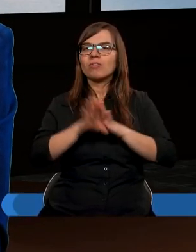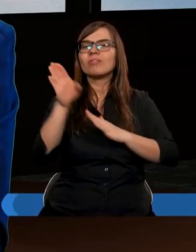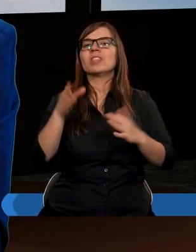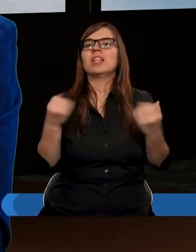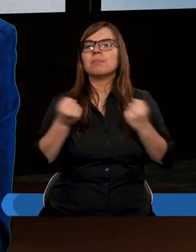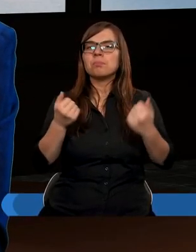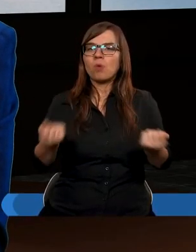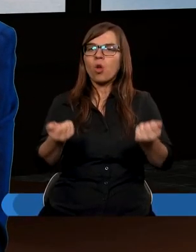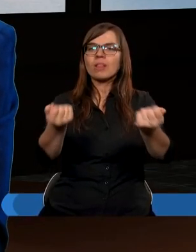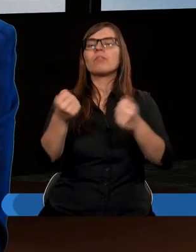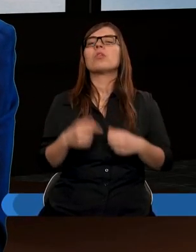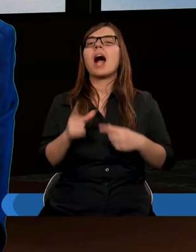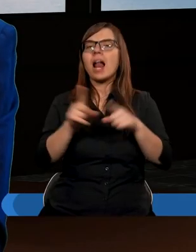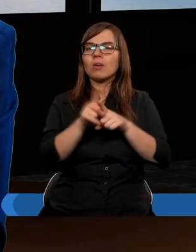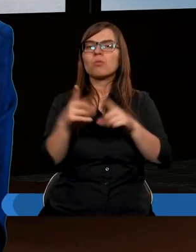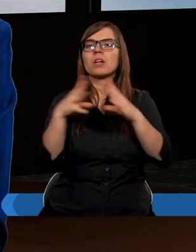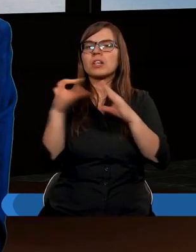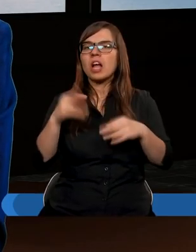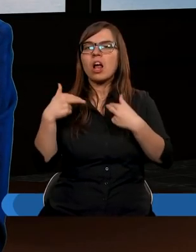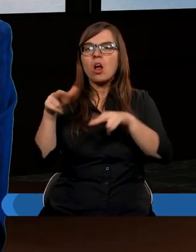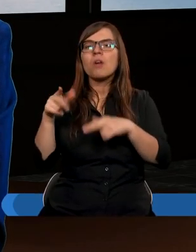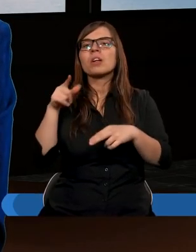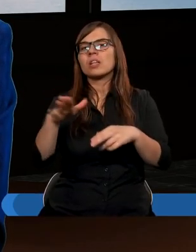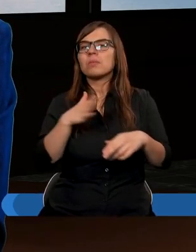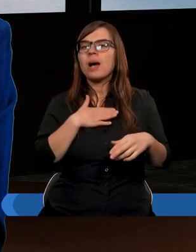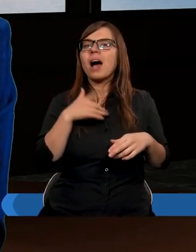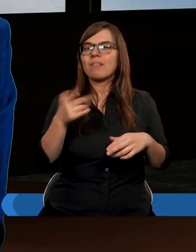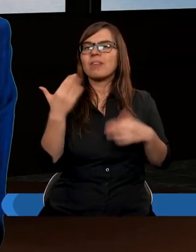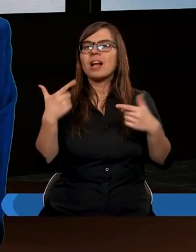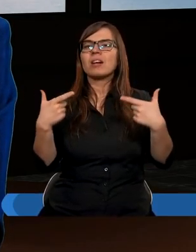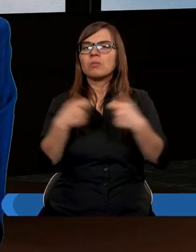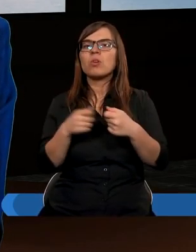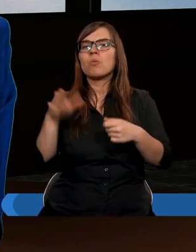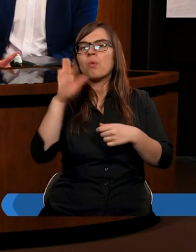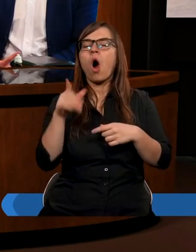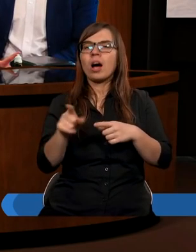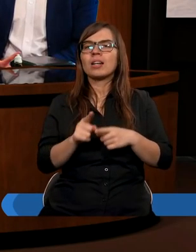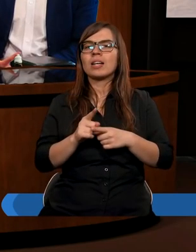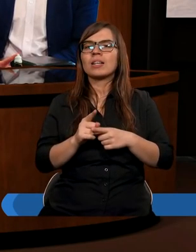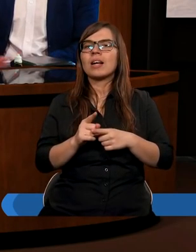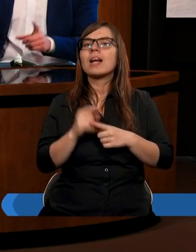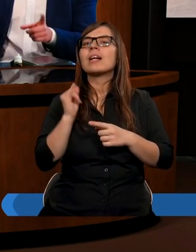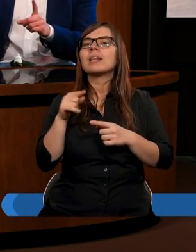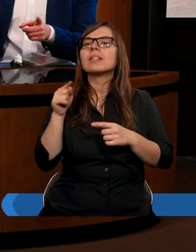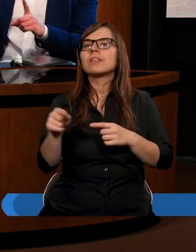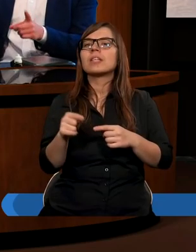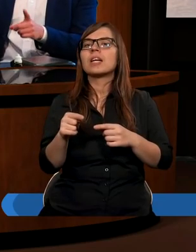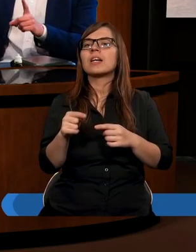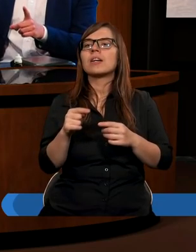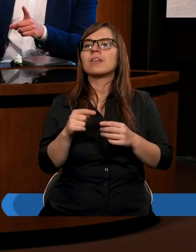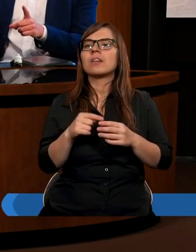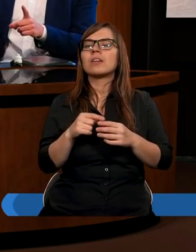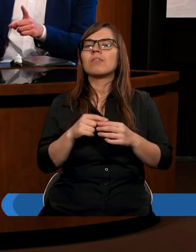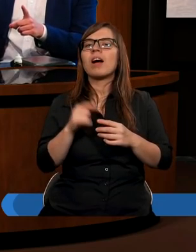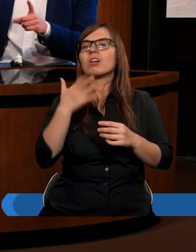motywuje, ale również oddawać dziesięcina, co jest wymogiem, jak tutaj wspomnieliśmy, również Pana Boga. Więc tutaj miecz ma dwa